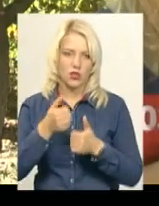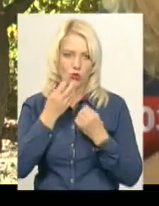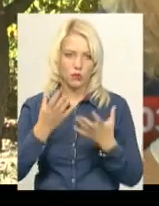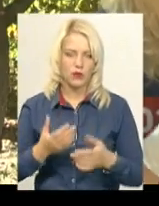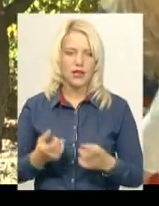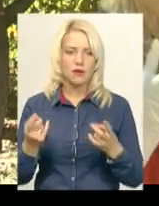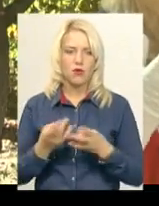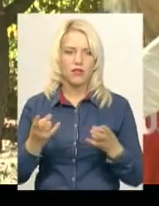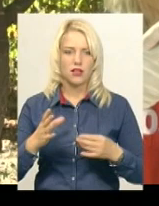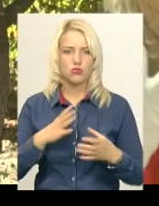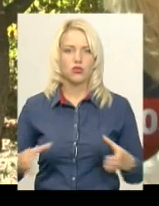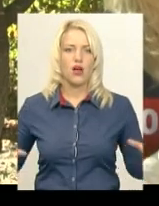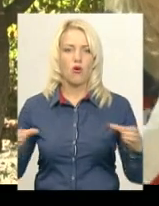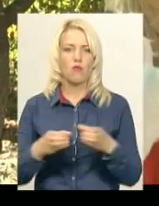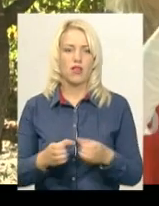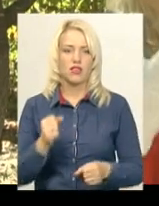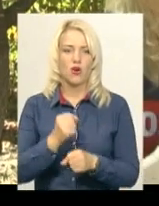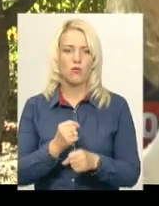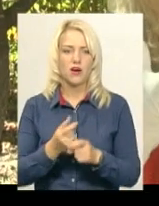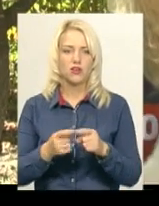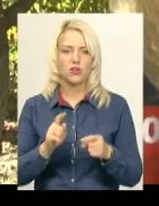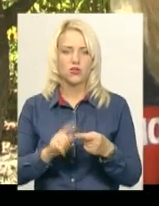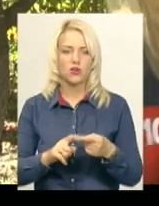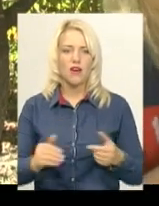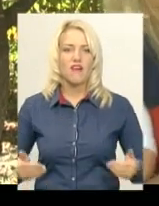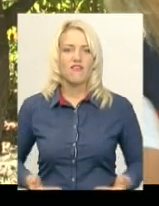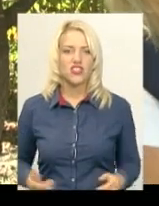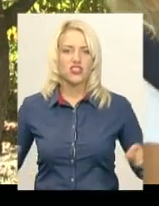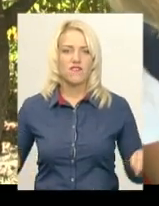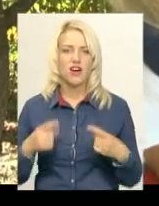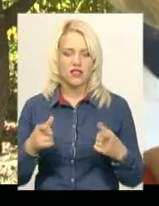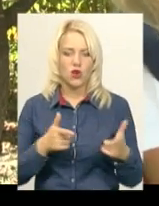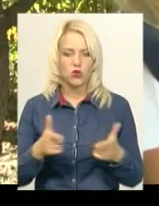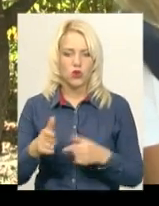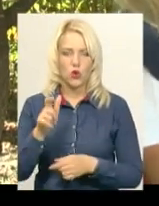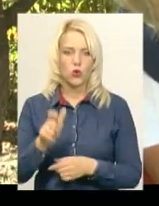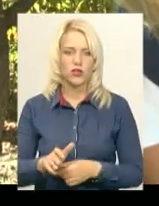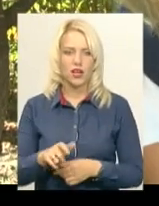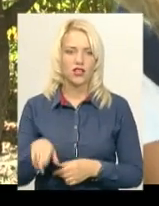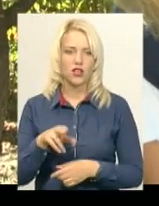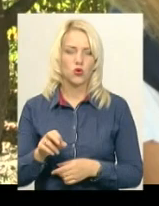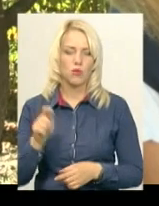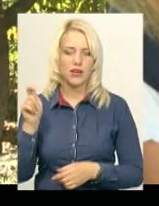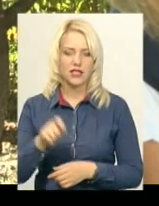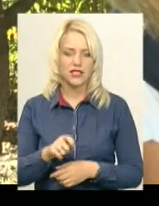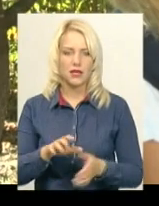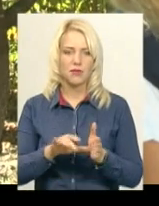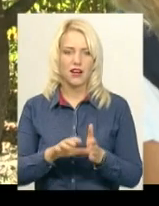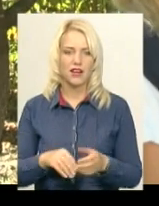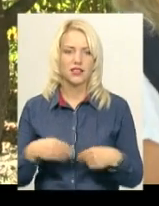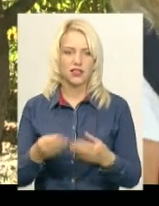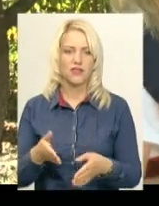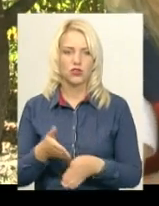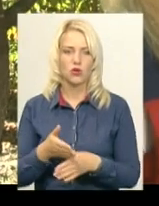Це має бути командна робота отого ланцюга виживання, готовності людей до приїзду бригади надавати